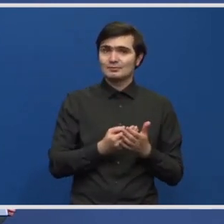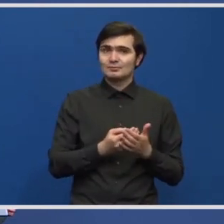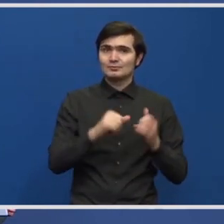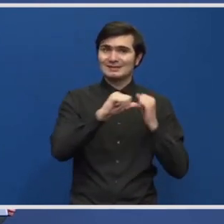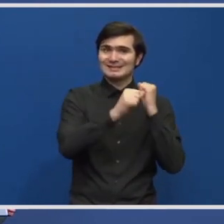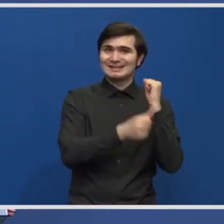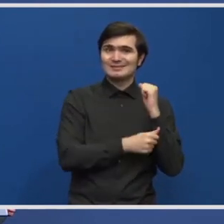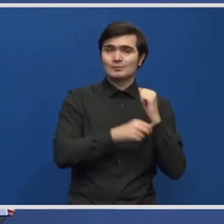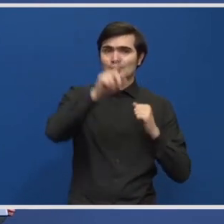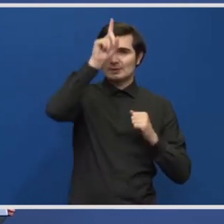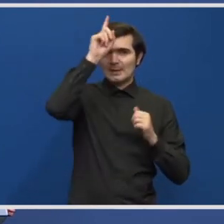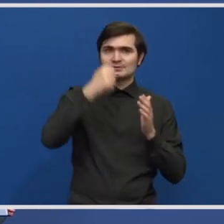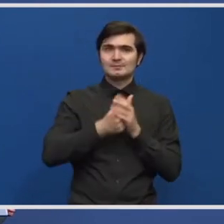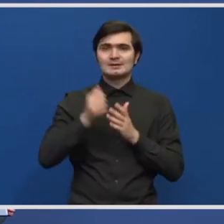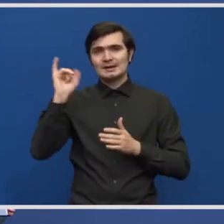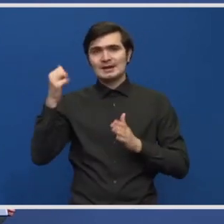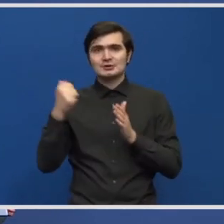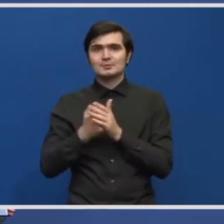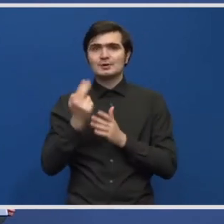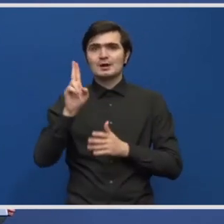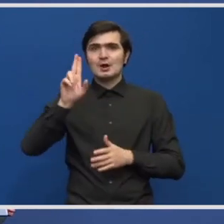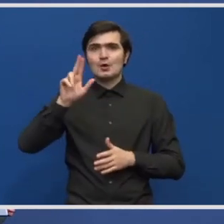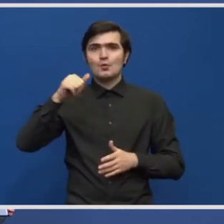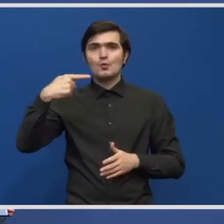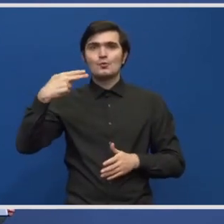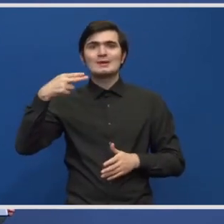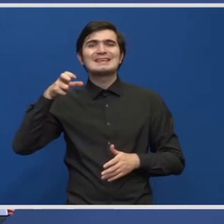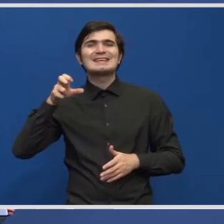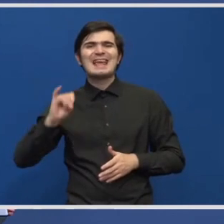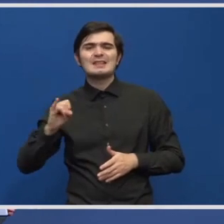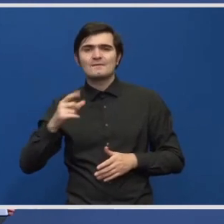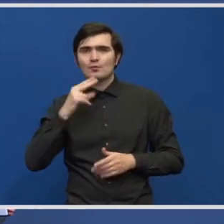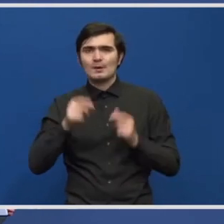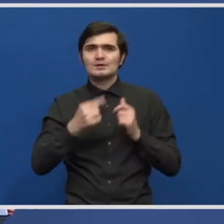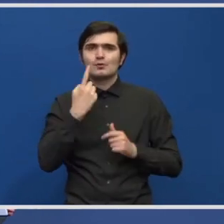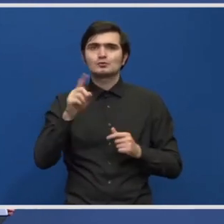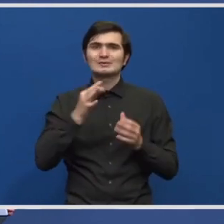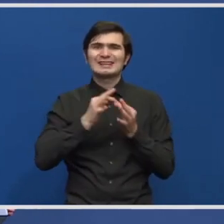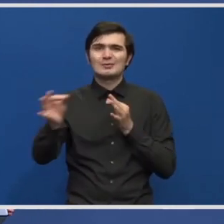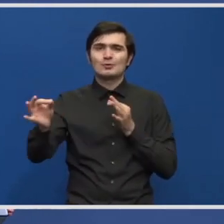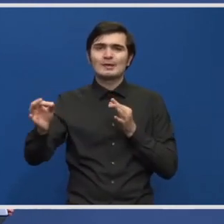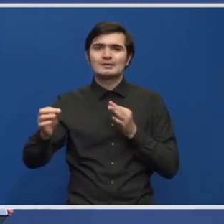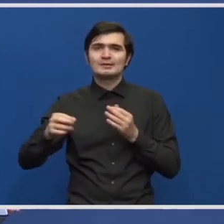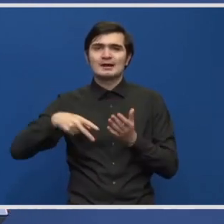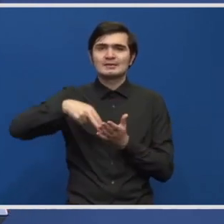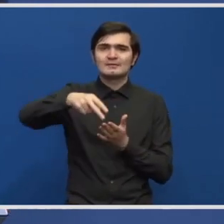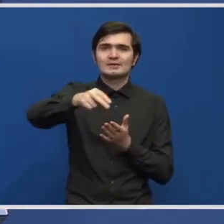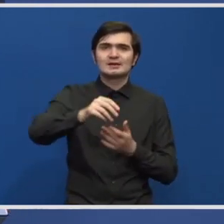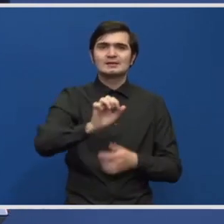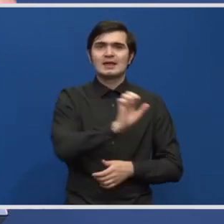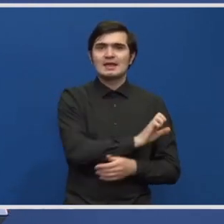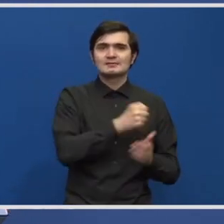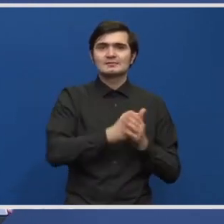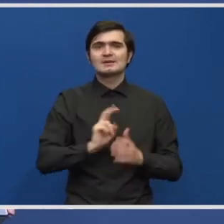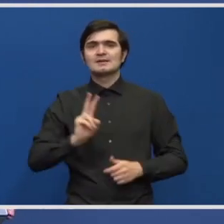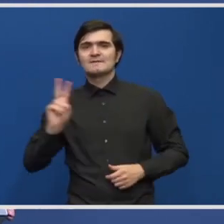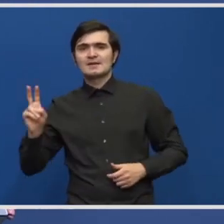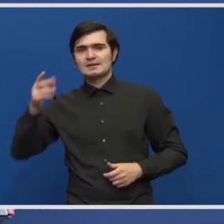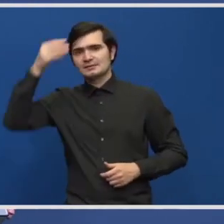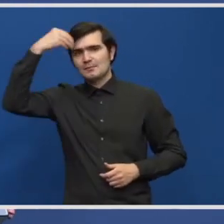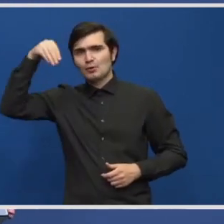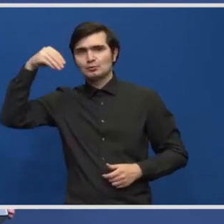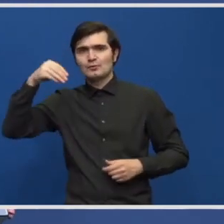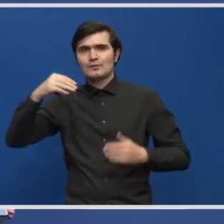Târgu Neamții Iași-Ungheni. E vorba de cei aproximativ 100 de kilometri care traversează de la est la vest Moldova la latitudinea